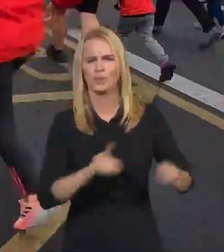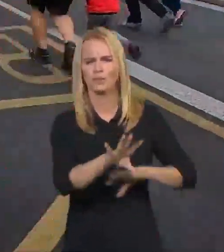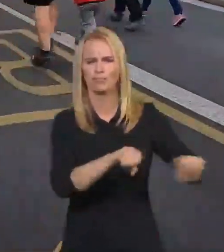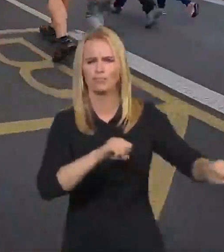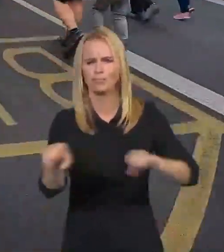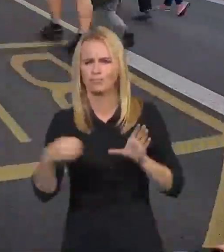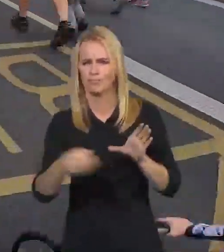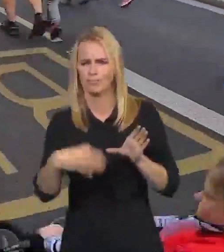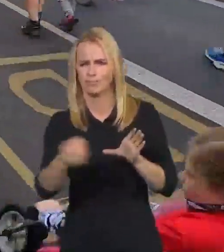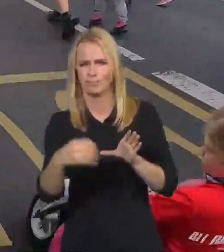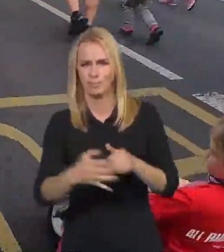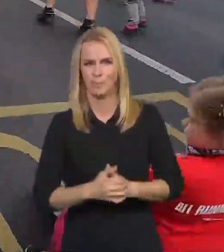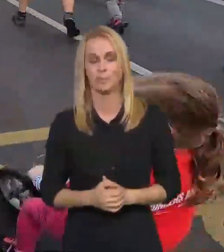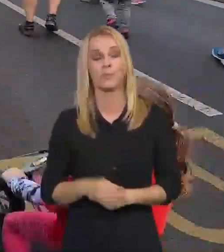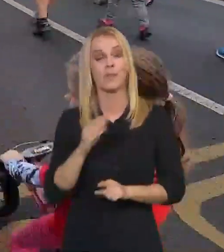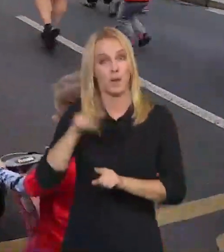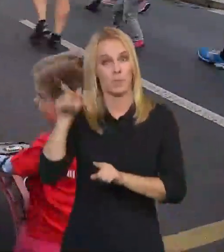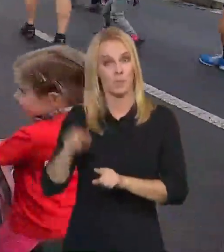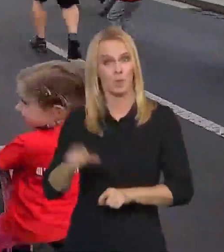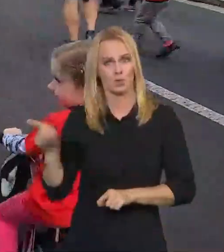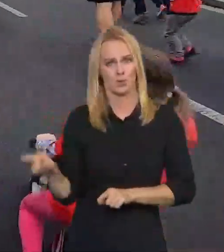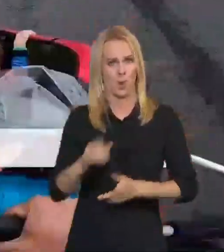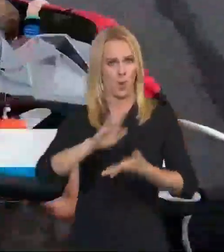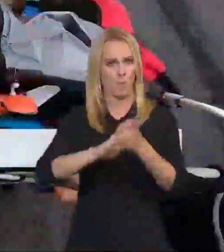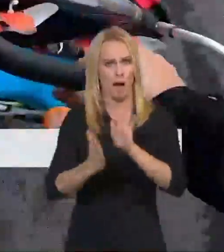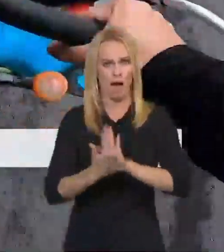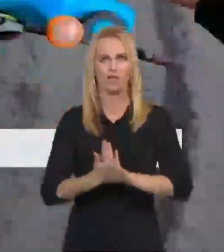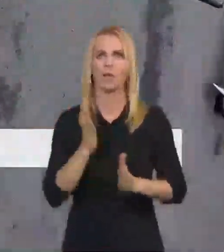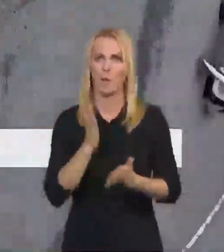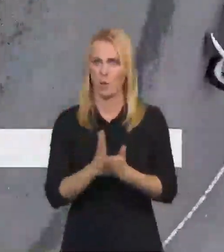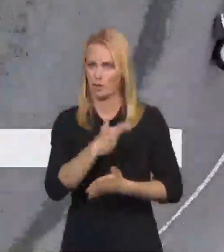Záhy měl Pavel Otradovec i jeho žena plné ruce.